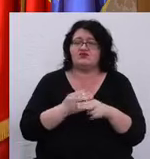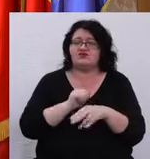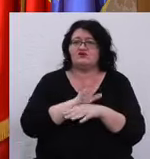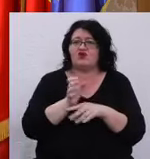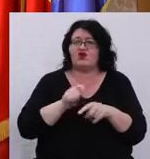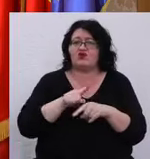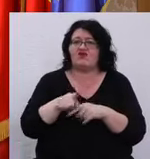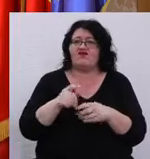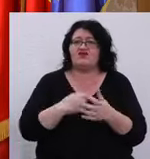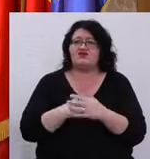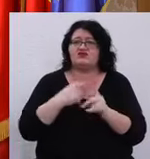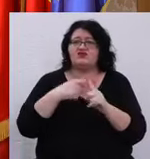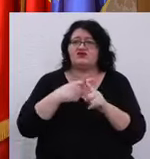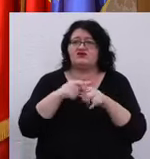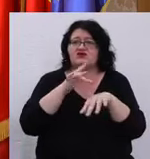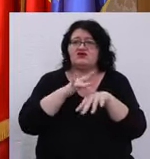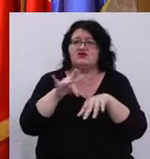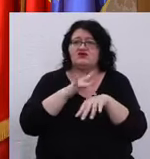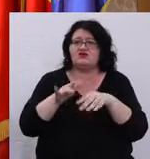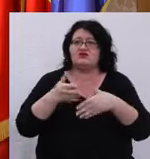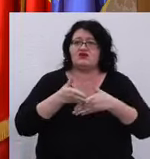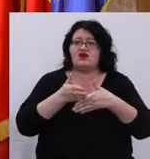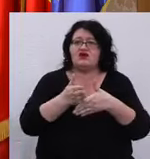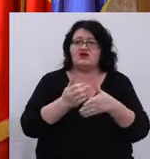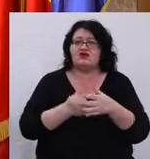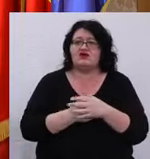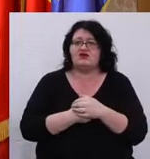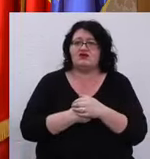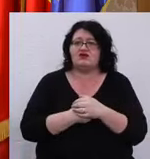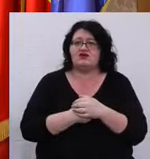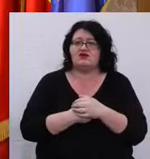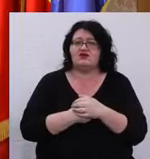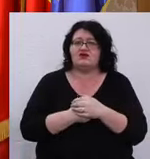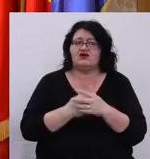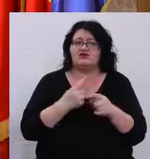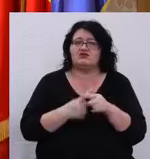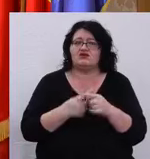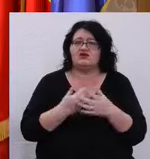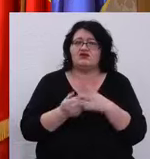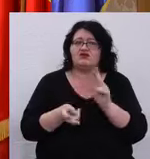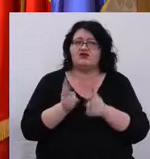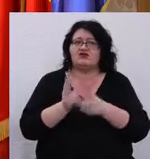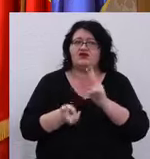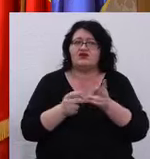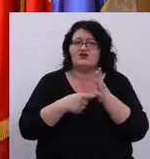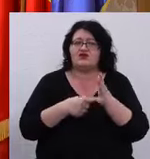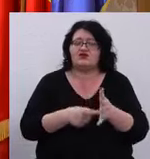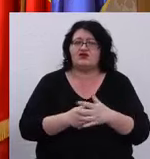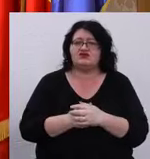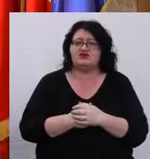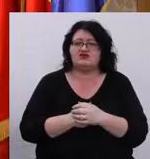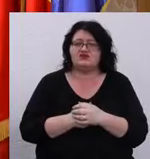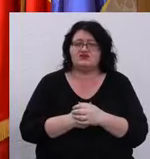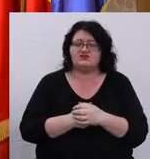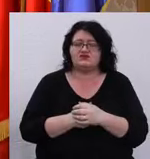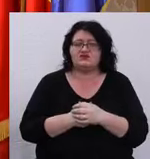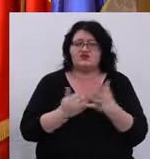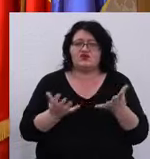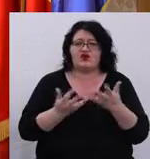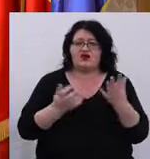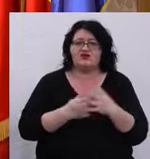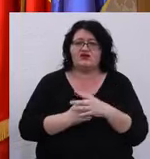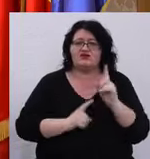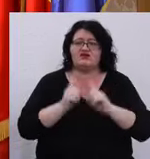-19 pozitiv în care încercăm să îi ajutăm la diagnosticul și la tratamentul acestora cât mai rapid,